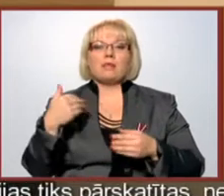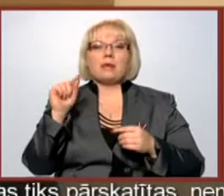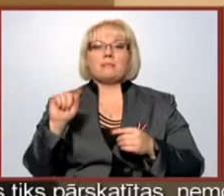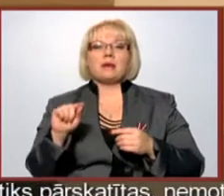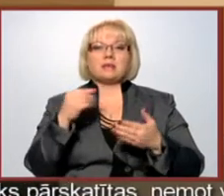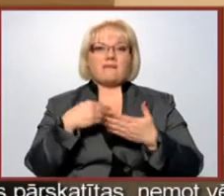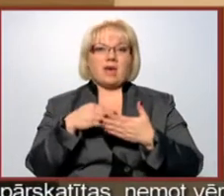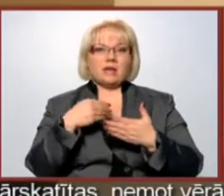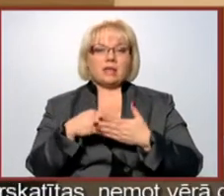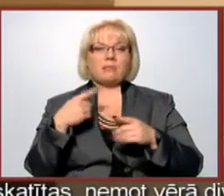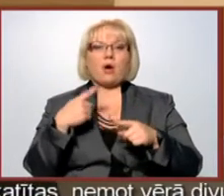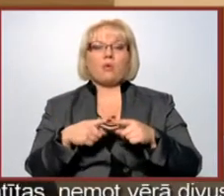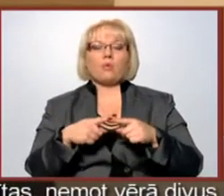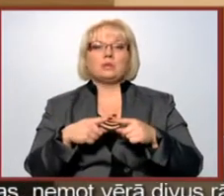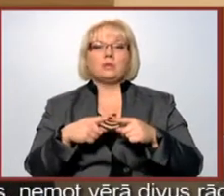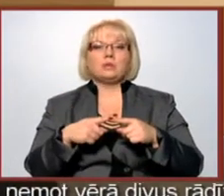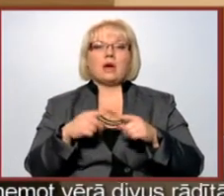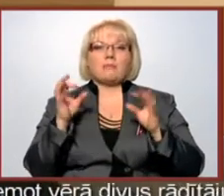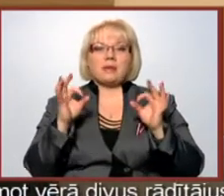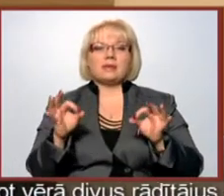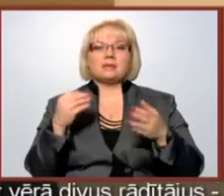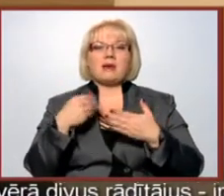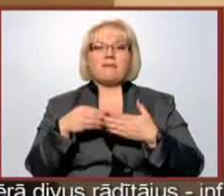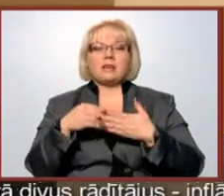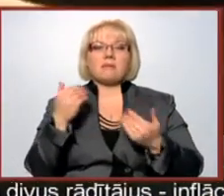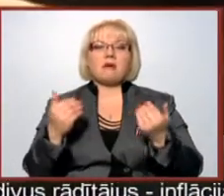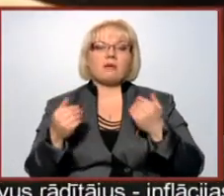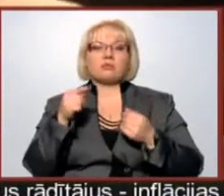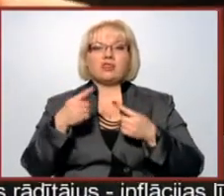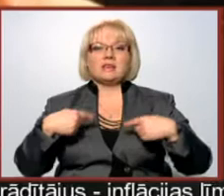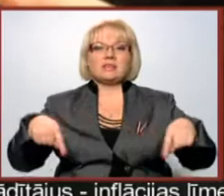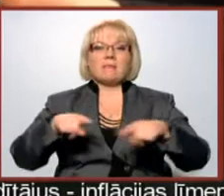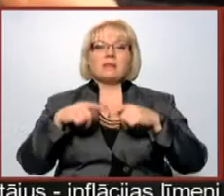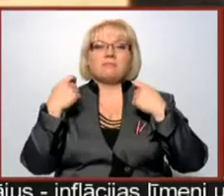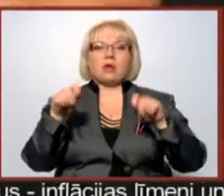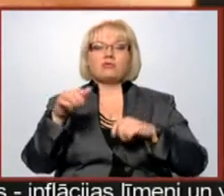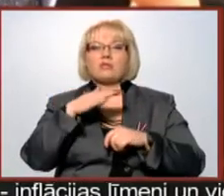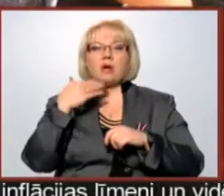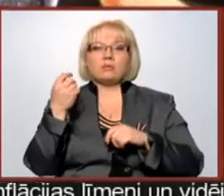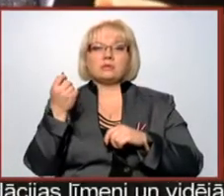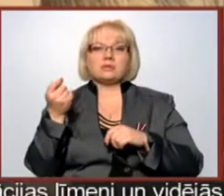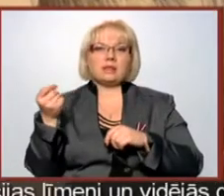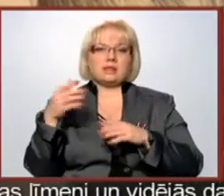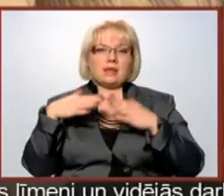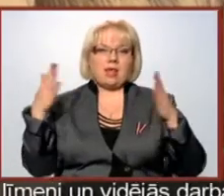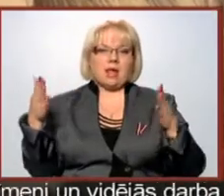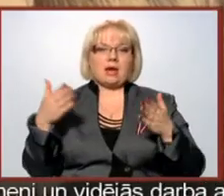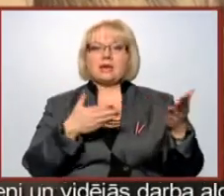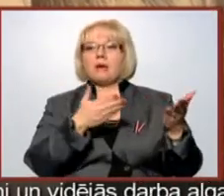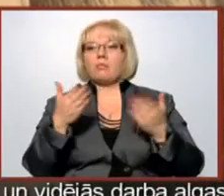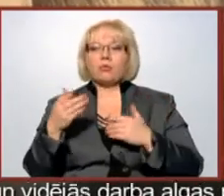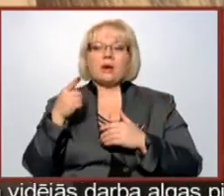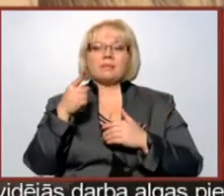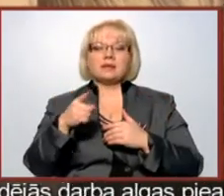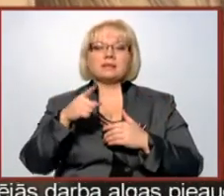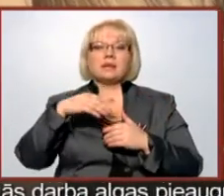vērtība un patiesā vērtība varbūt šai zemes pārdošanai ir daudz lielāki. Protams, jebkuram tas ir